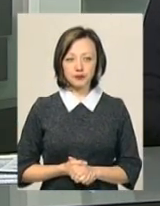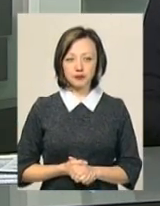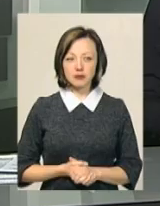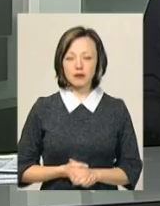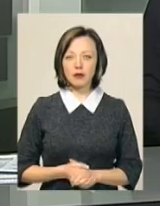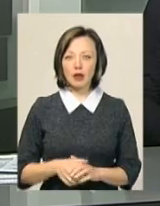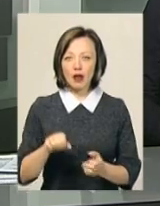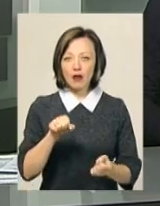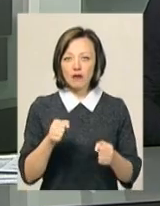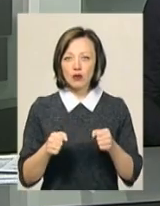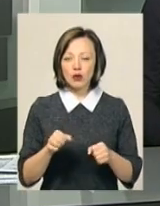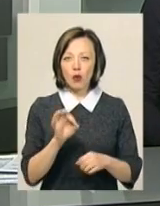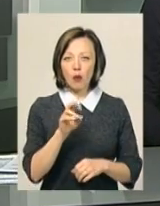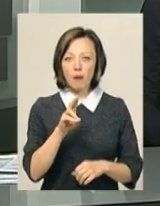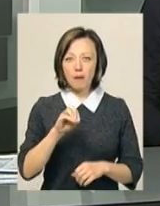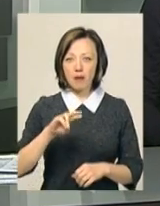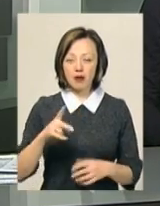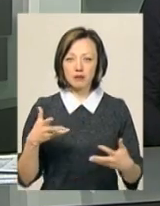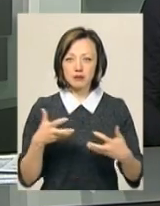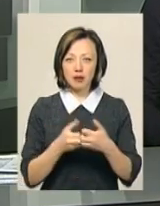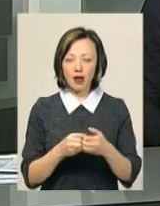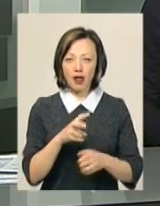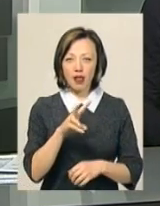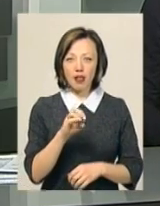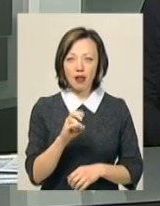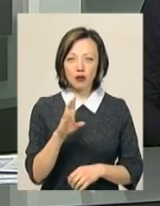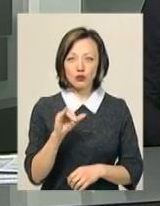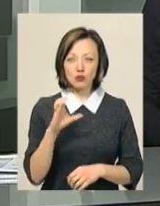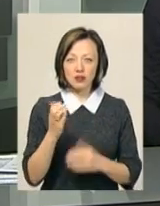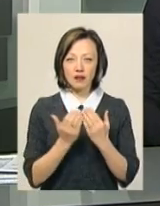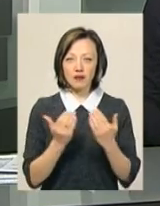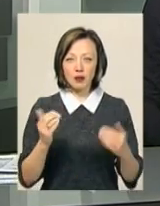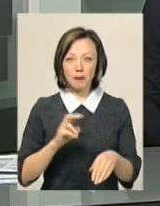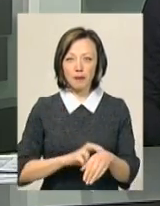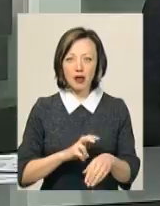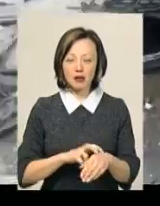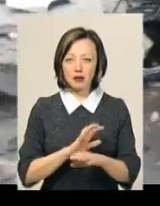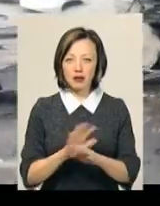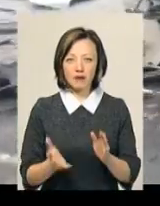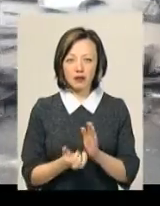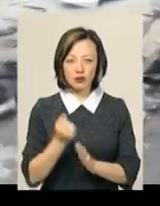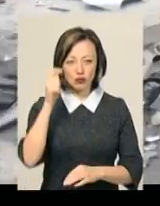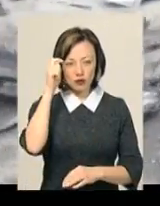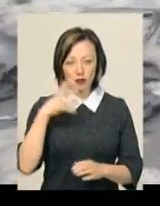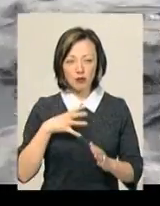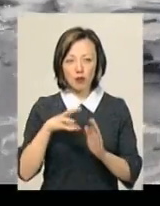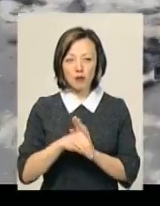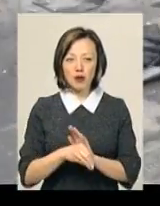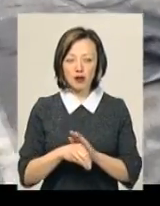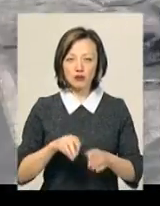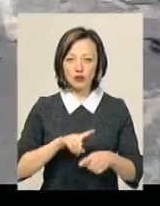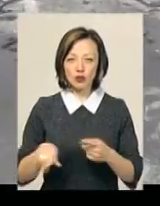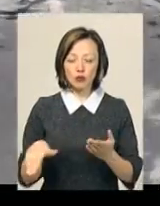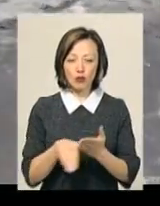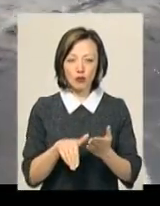Водія «Опеля», який сьогодні зіткнувся з «Лексусом» у Хмельницькому мікрорайоні виставка, медики не врятували. Чоловік помер у кареті швидкої.